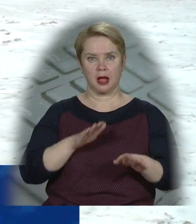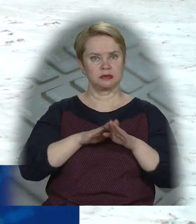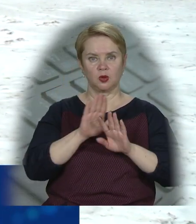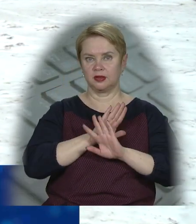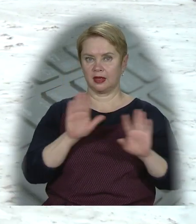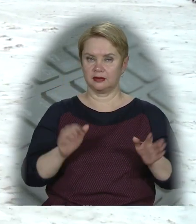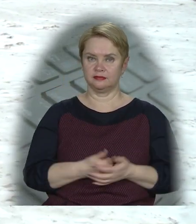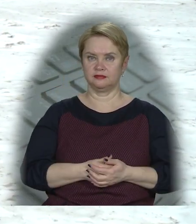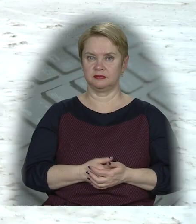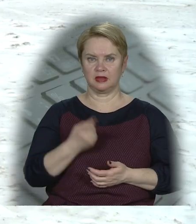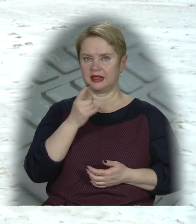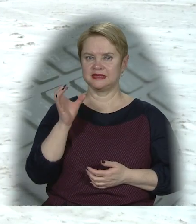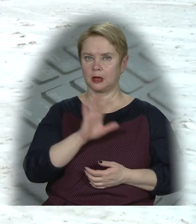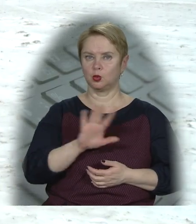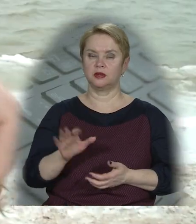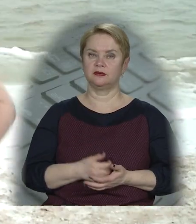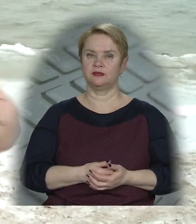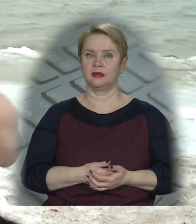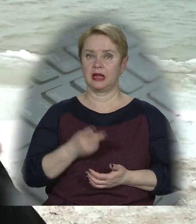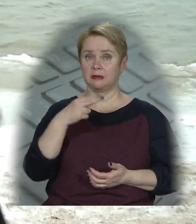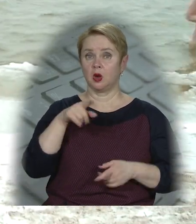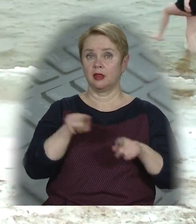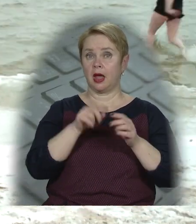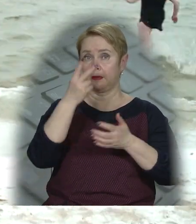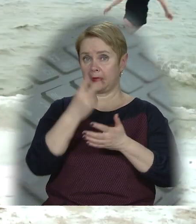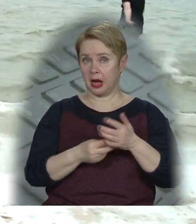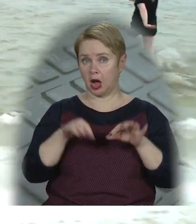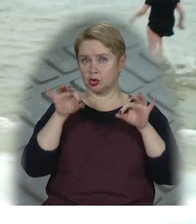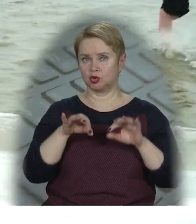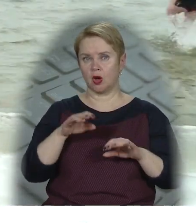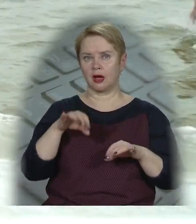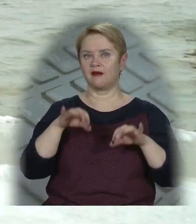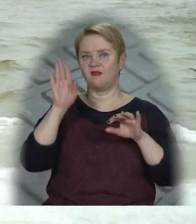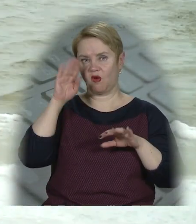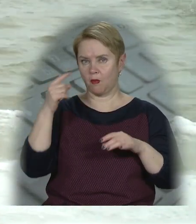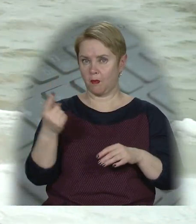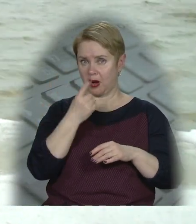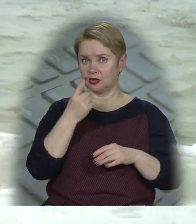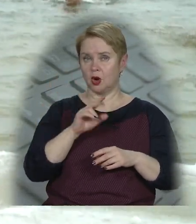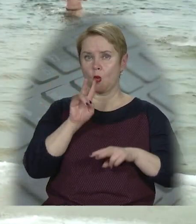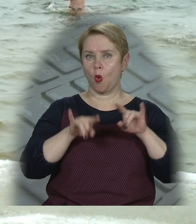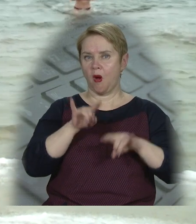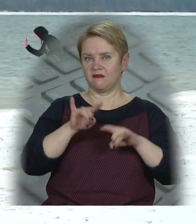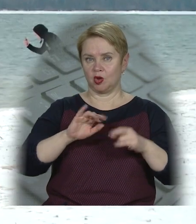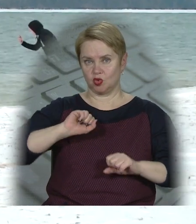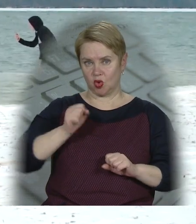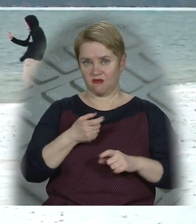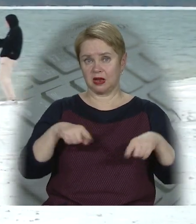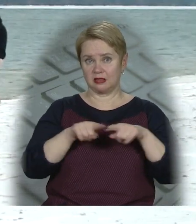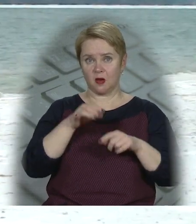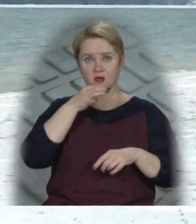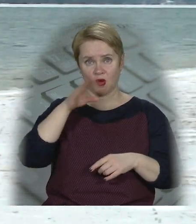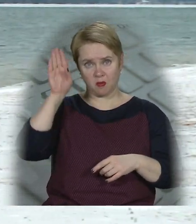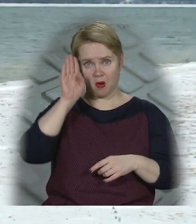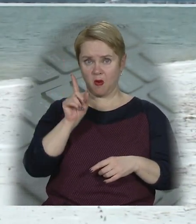абсолютно. Ні секунди. Дмитро також пірнає у хрищенську крижану воду вперше. Вмовив товариш, судячи зі всього,